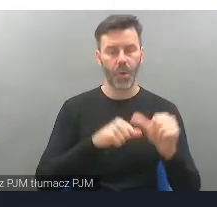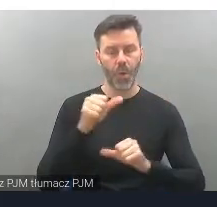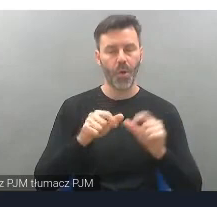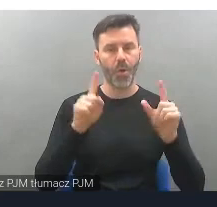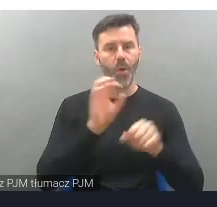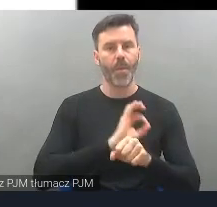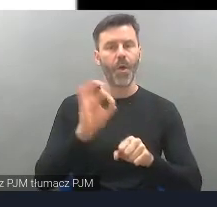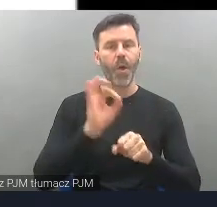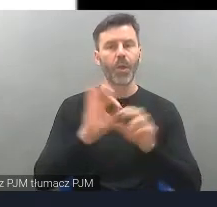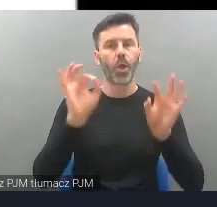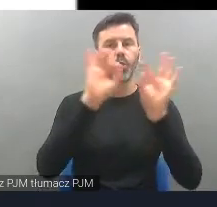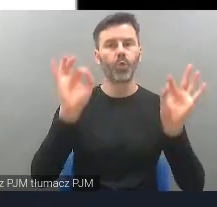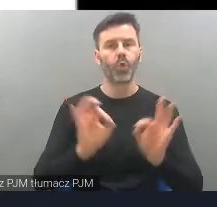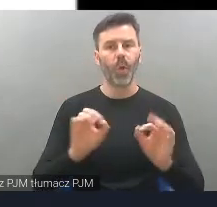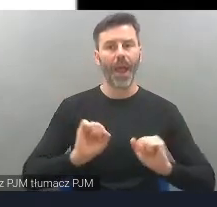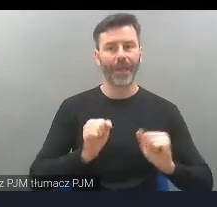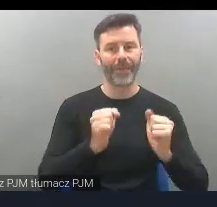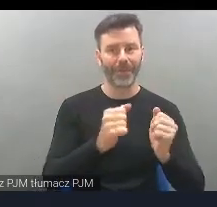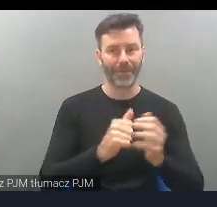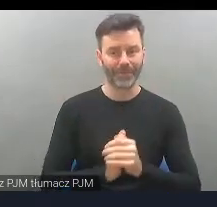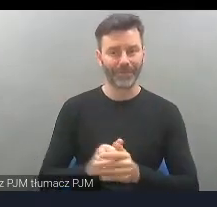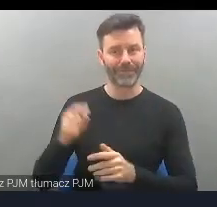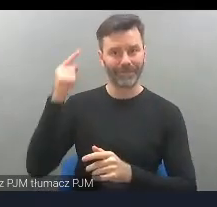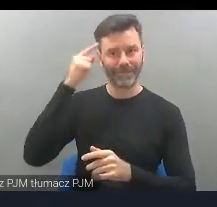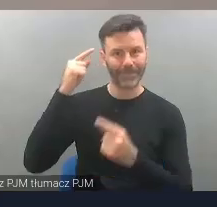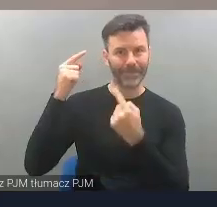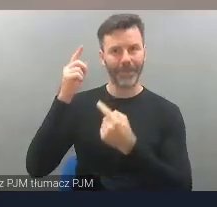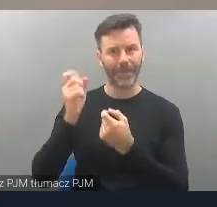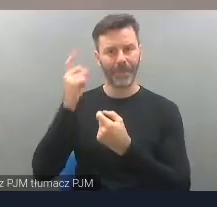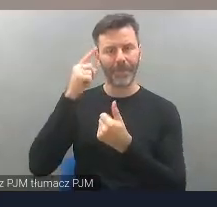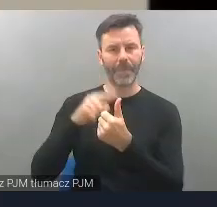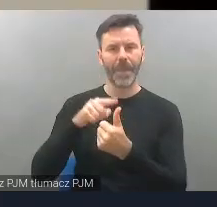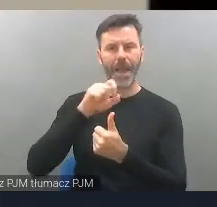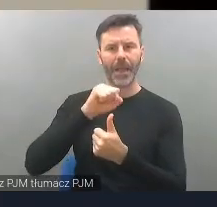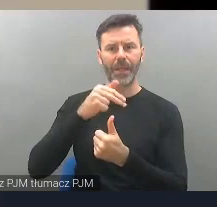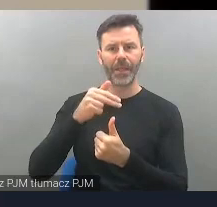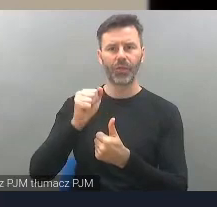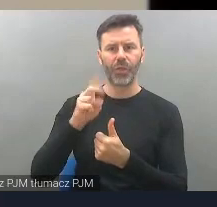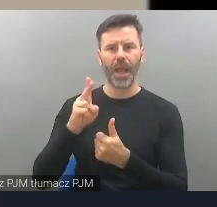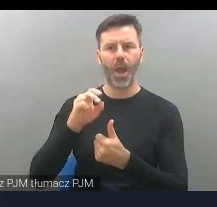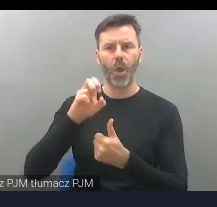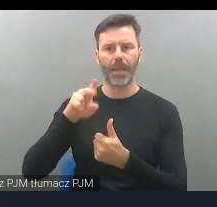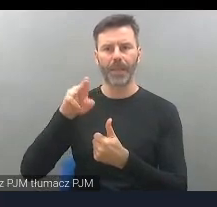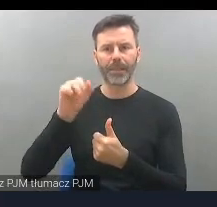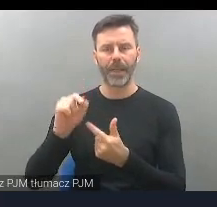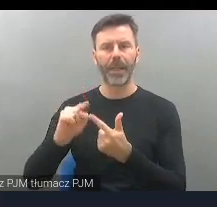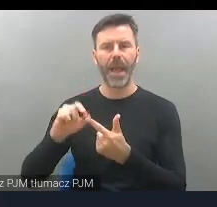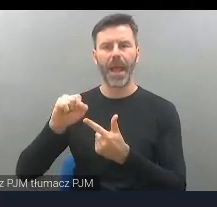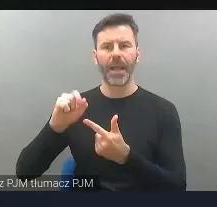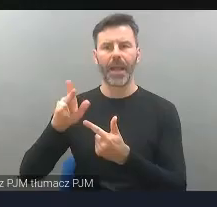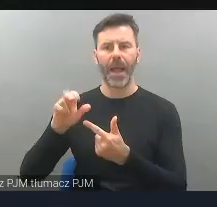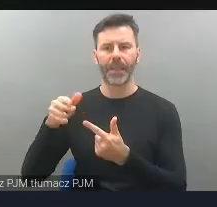Kamińskiego. Ideą było prawdziwe upodmiotowienie osób z niepełnosprawnościami, poważne